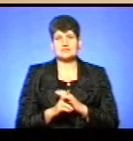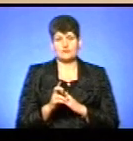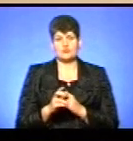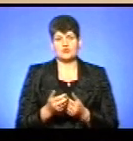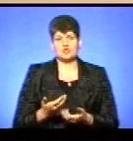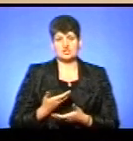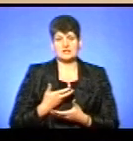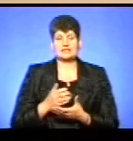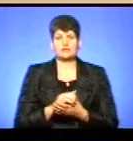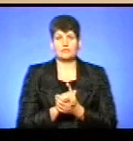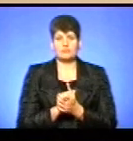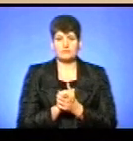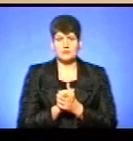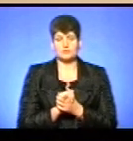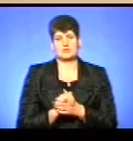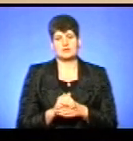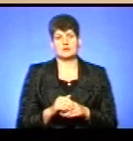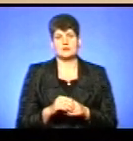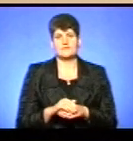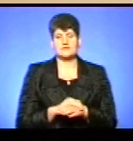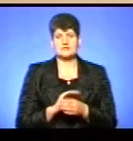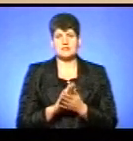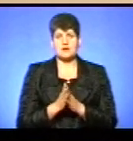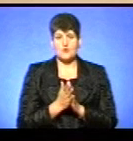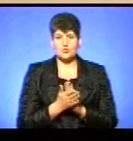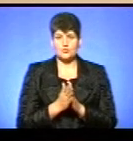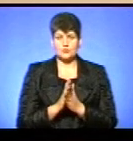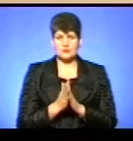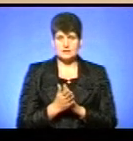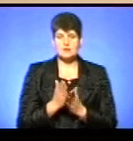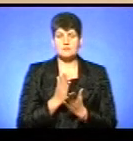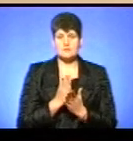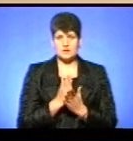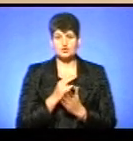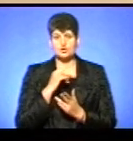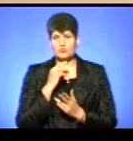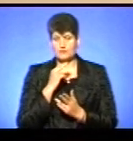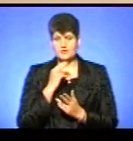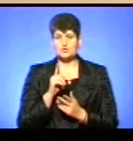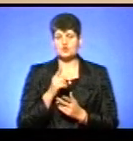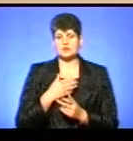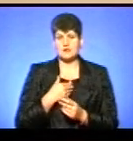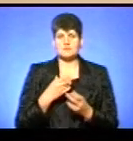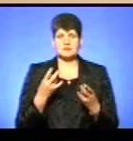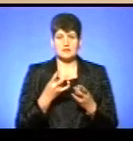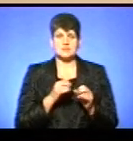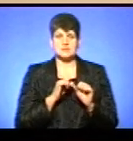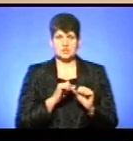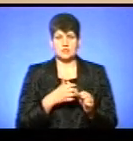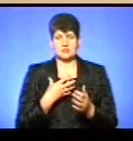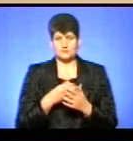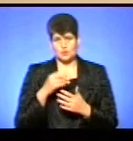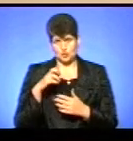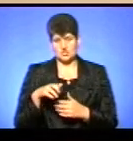в мирі і зглагоді, маючи на увазі, що нам треба захищати свою